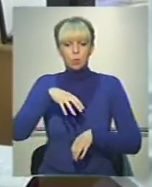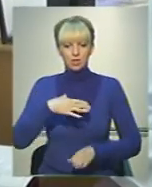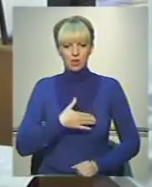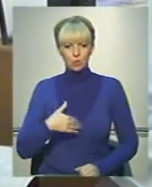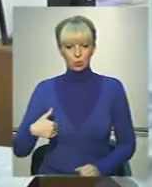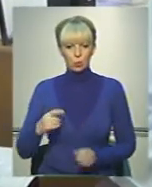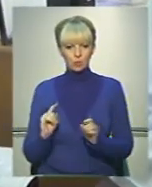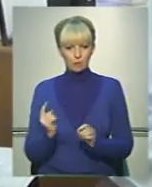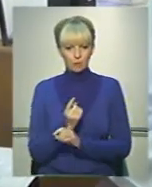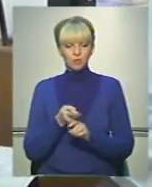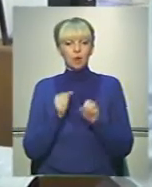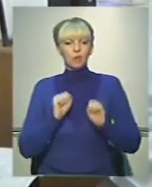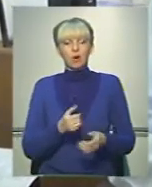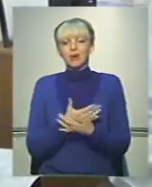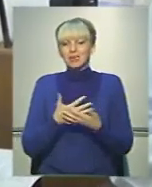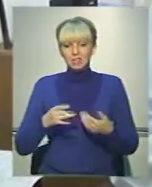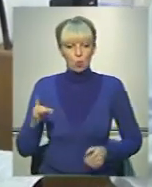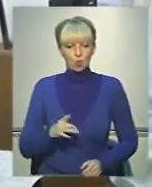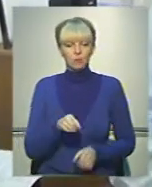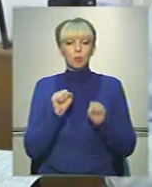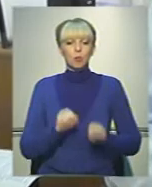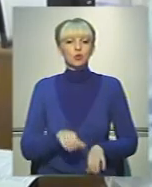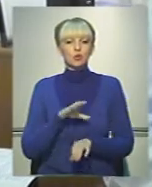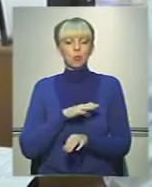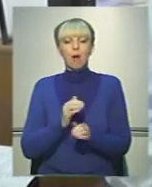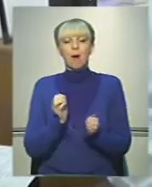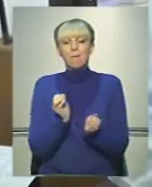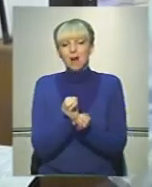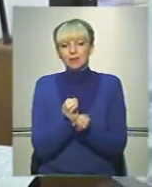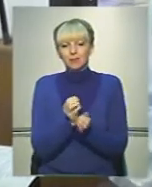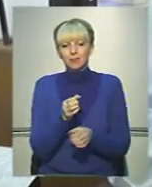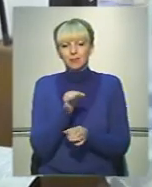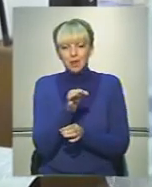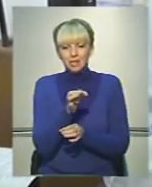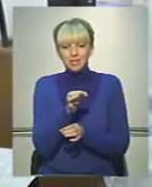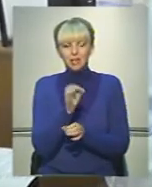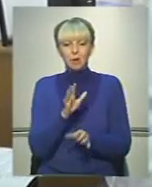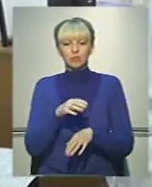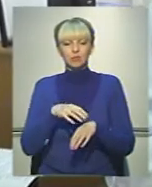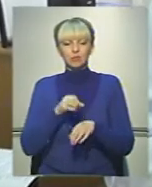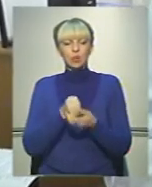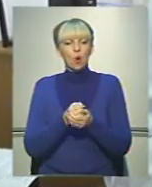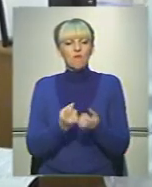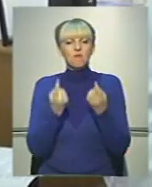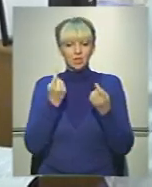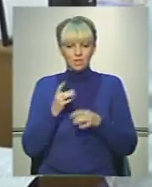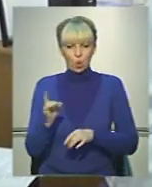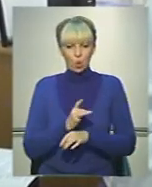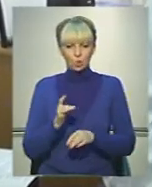перше. Вона може бути різного розміру. Вона може бути малесенька, яка тільки лише прощупається до дуже великих розмірів.